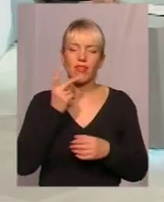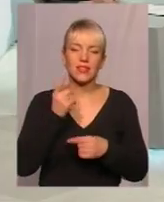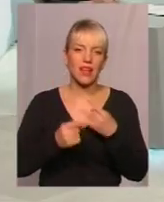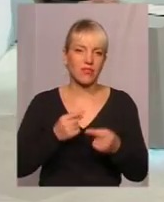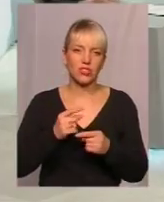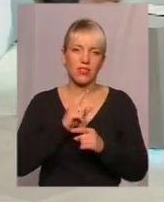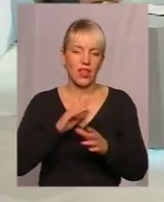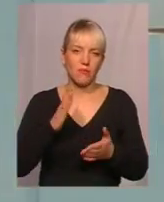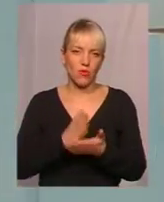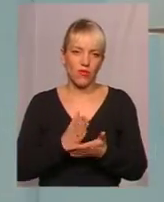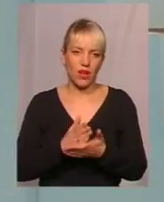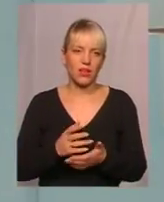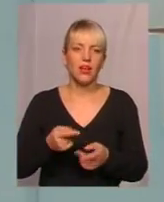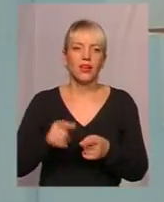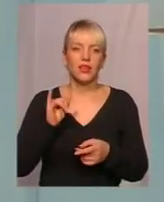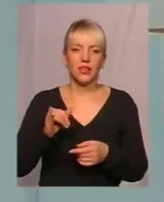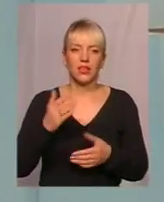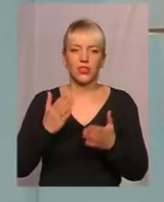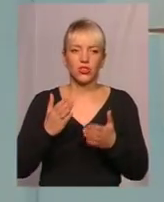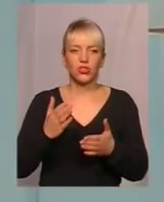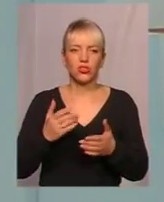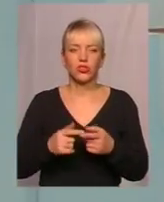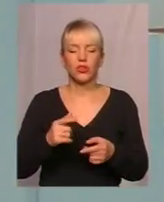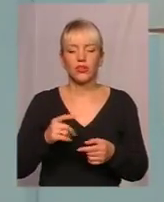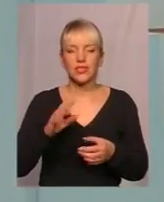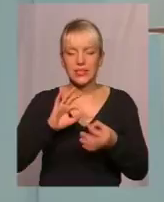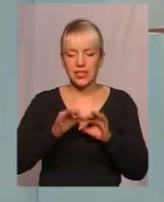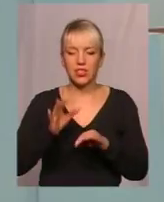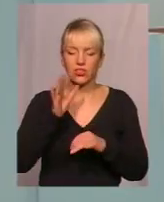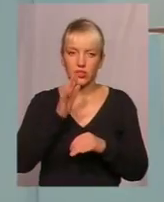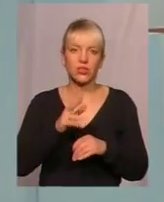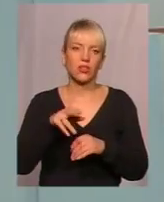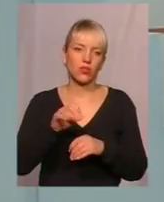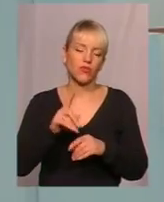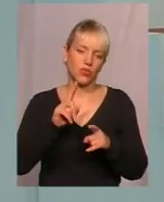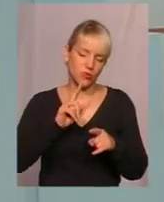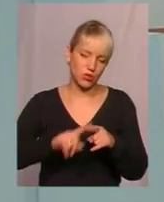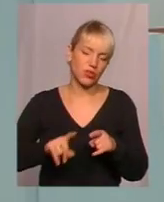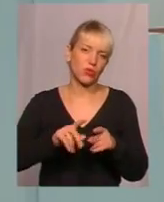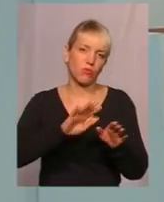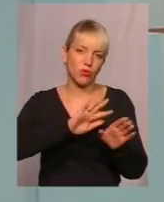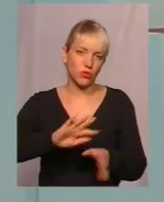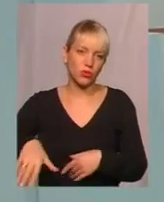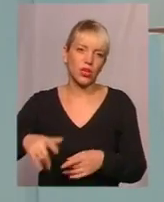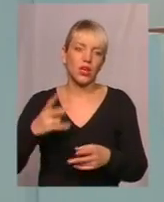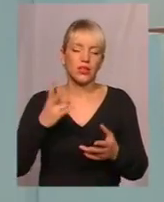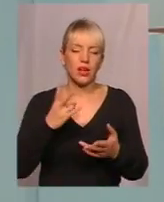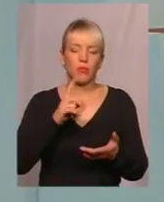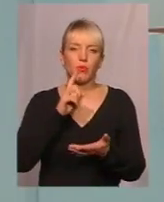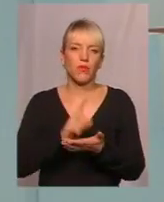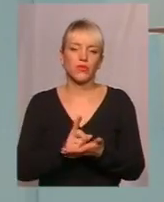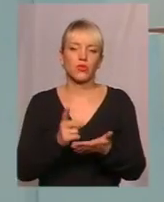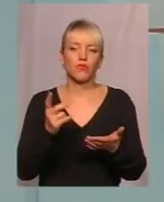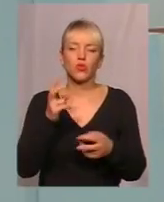навіть якщо зараз є якісь складні часи, вони рано чи пізно минуть, тому обов'язково треба шукати способів